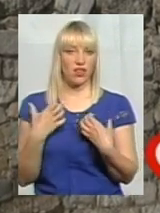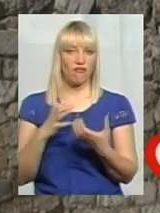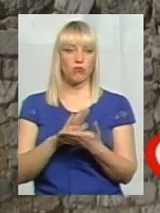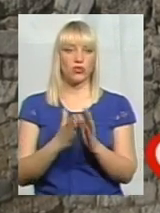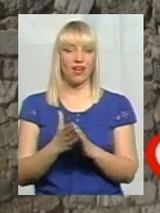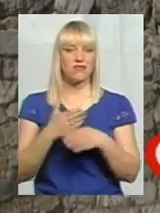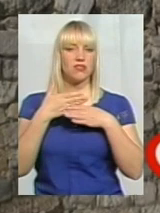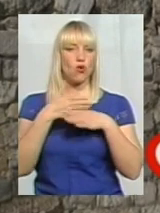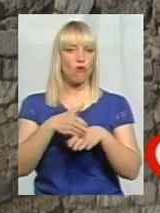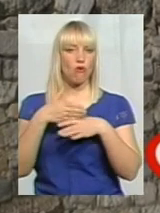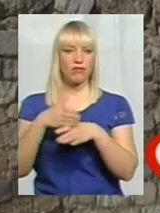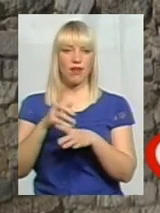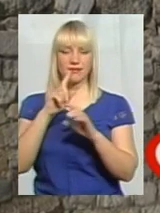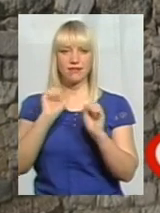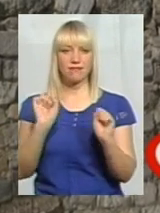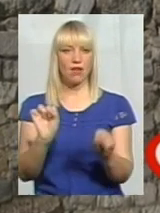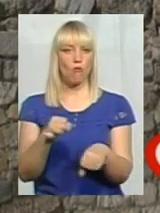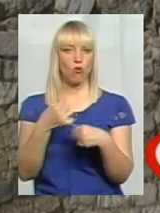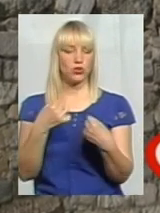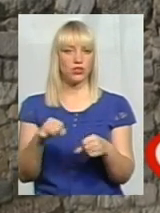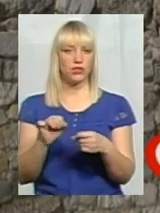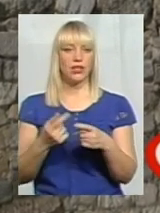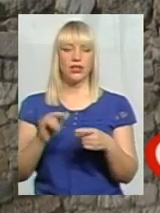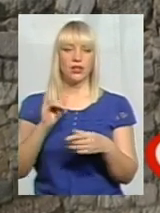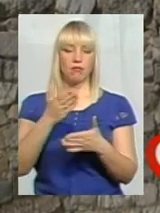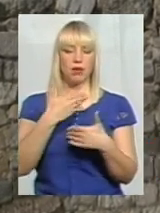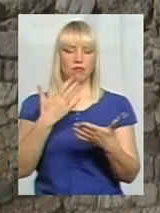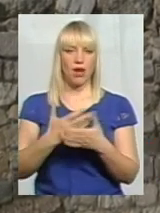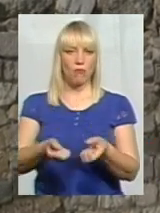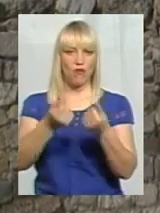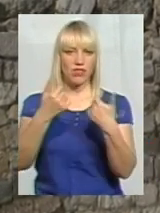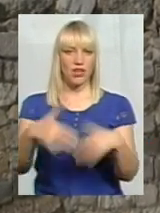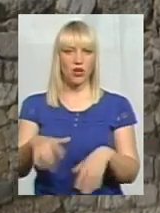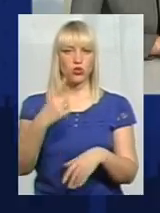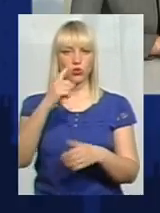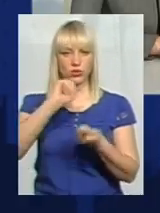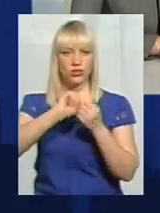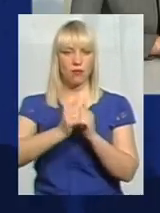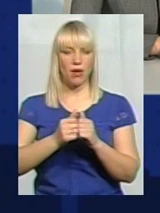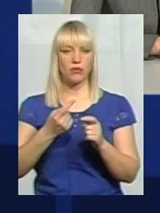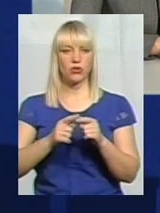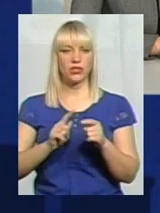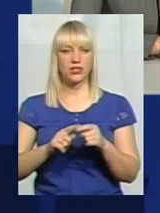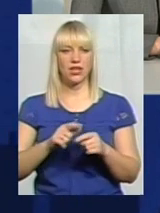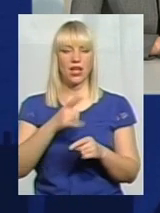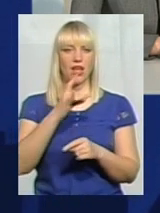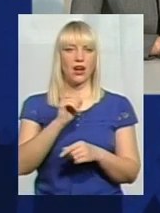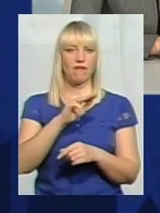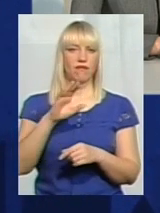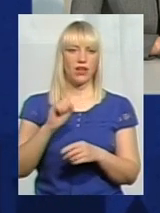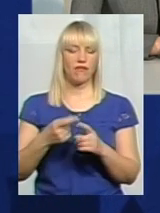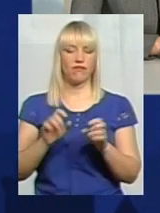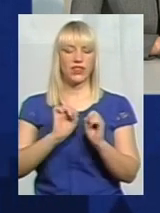Руйнації неможливі, прямо вони вже ми маємо втрачену. Одну із пам'яток – це млин Ірафа. Тобто